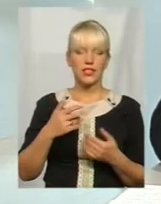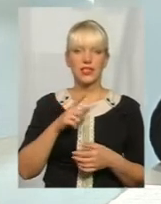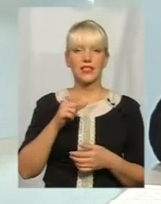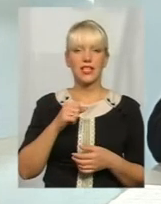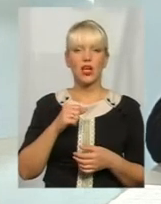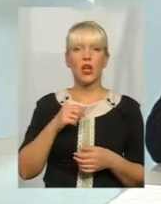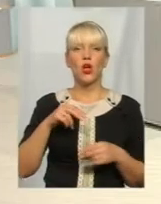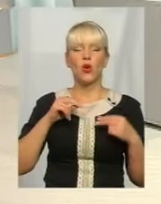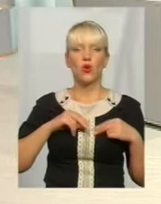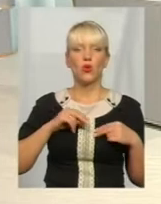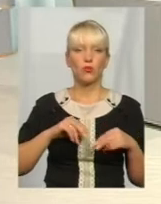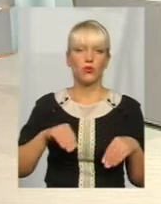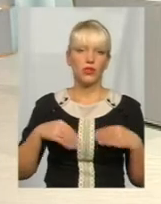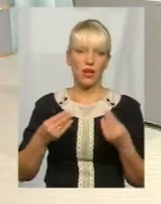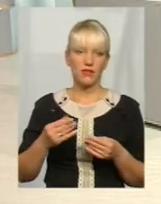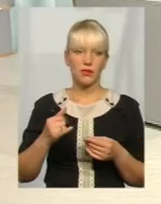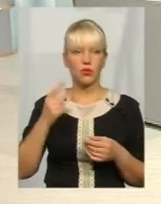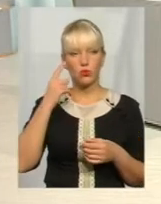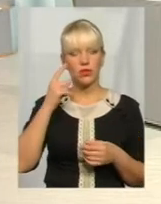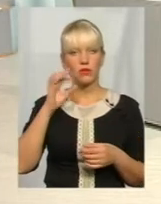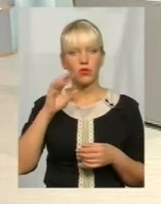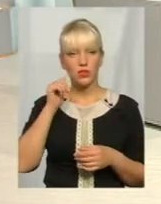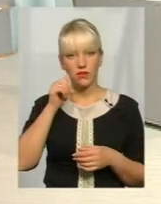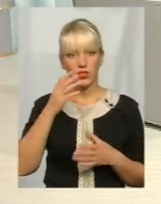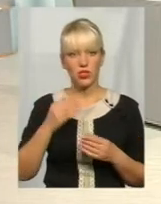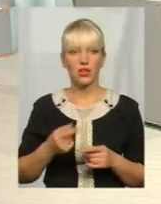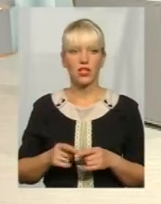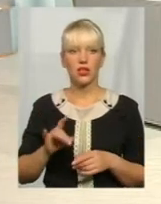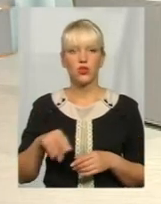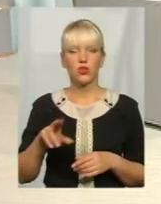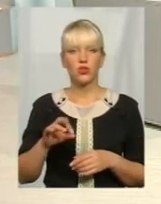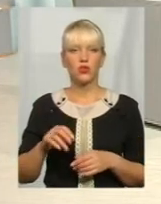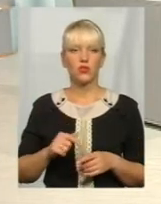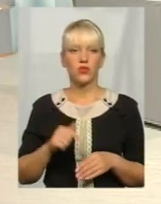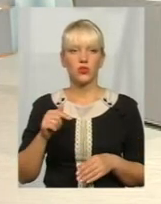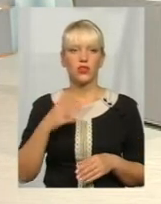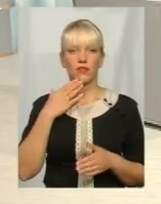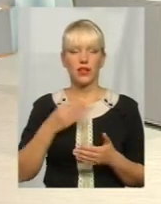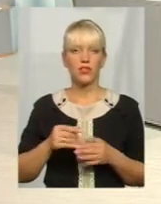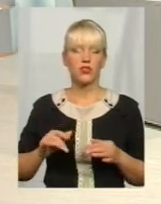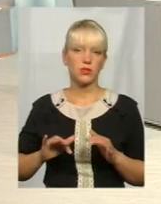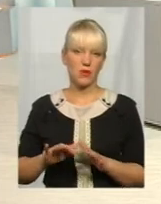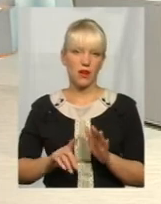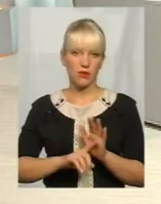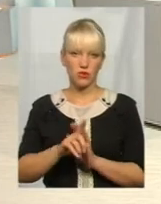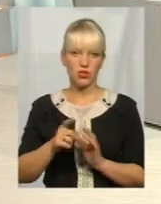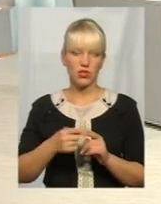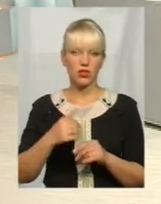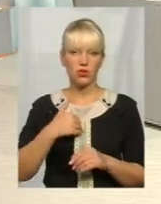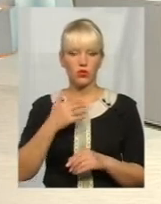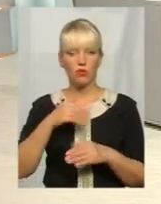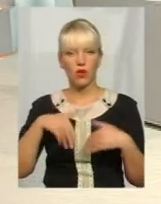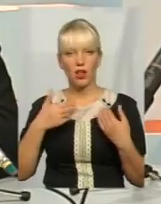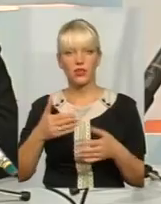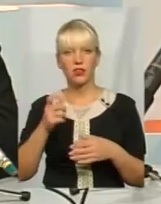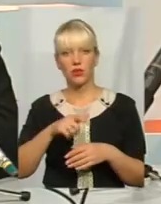завтрашній день. Дякую. Пані Інна. На рахунок розпочиття власної справи я хочу порадити громадянам, які